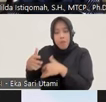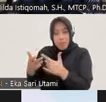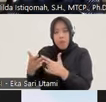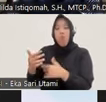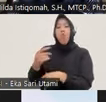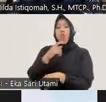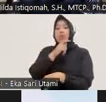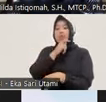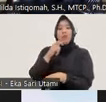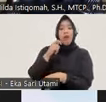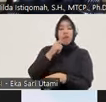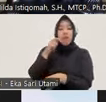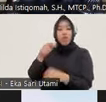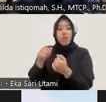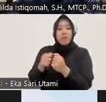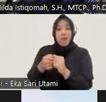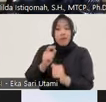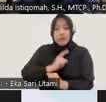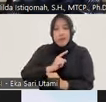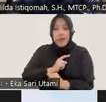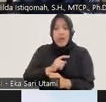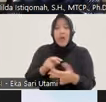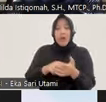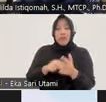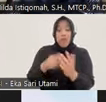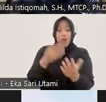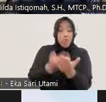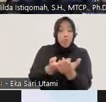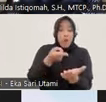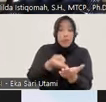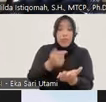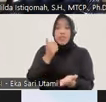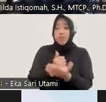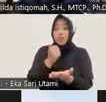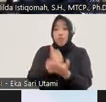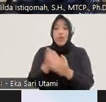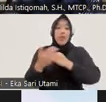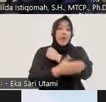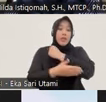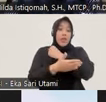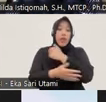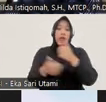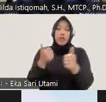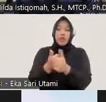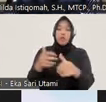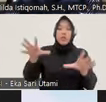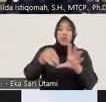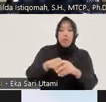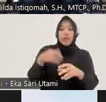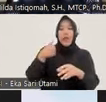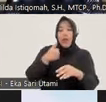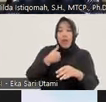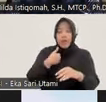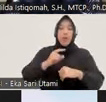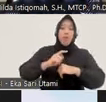yang tersendiri yang kemudian kita tidak bisa menafikan fakta bahwa sebetulnya negara itu juga turut ambil dalam terjadinya tindak pidana itu